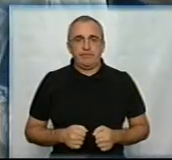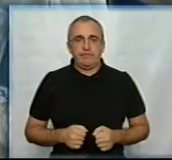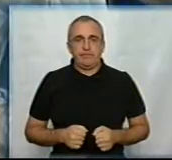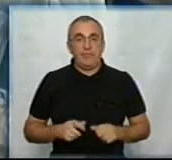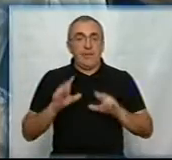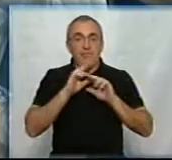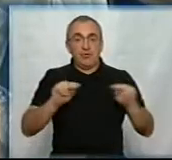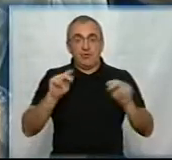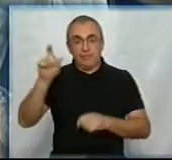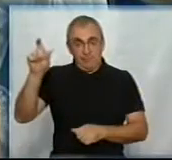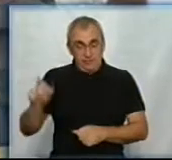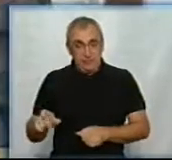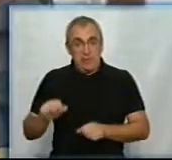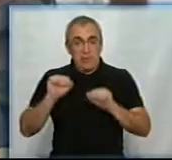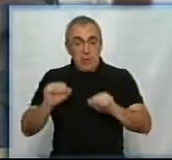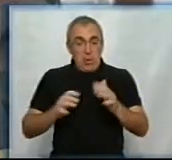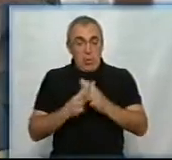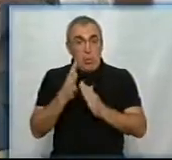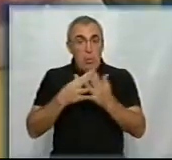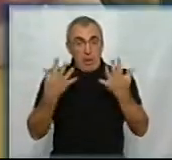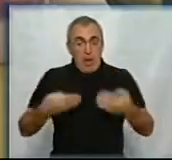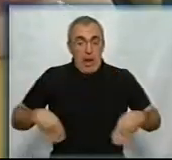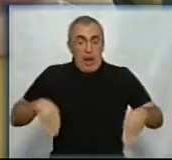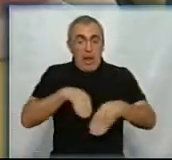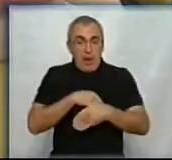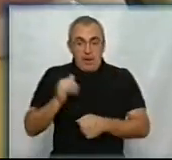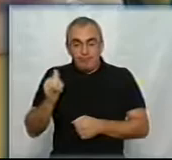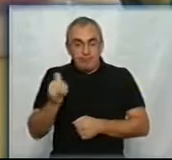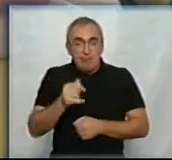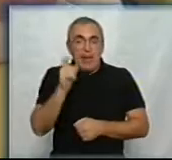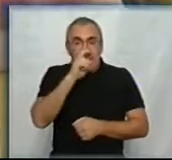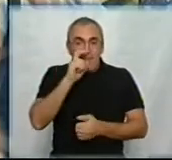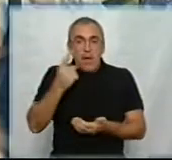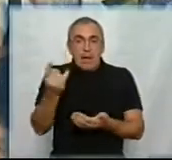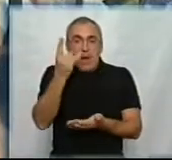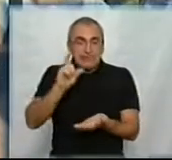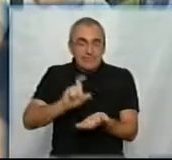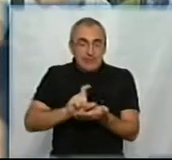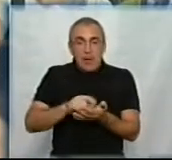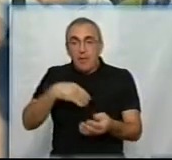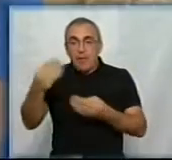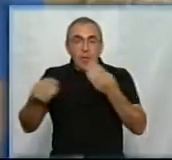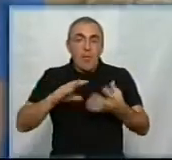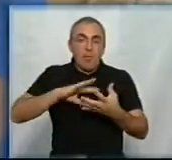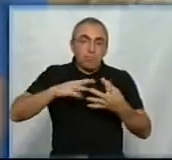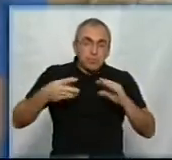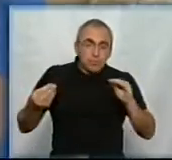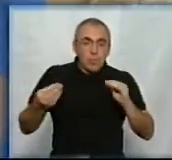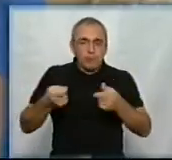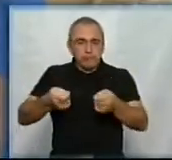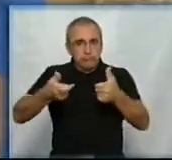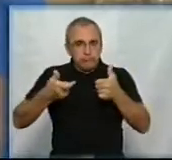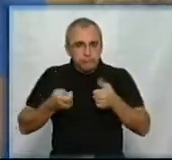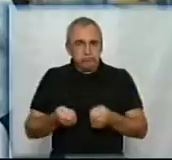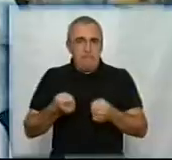Вчителька Наталія Зеленяк у захисних рукавичках і халаті. Наливає дітям кефір у одноразові стакани. Потім роздає булочки. Кожна запечатана у